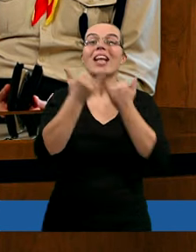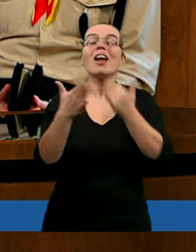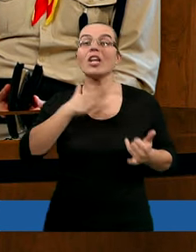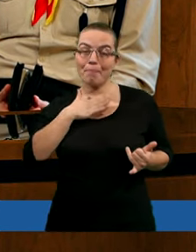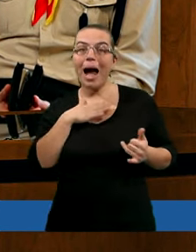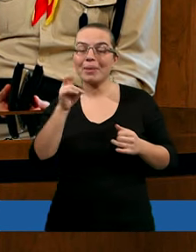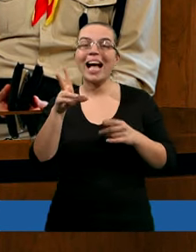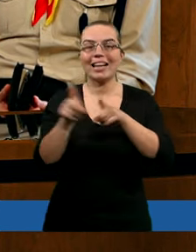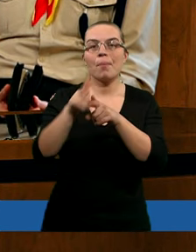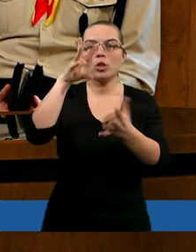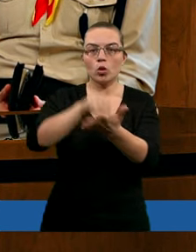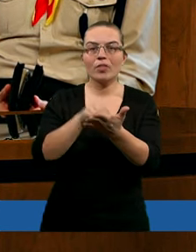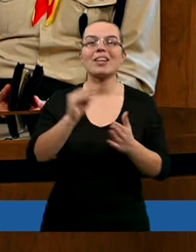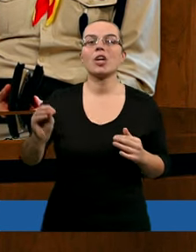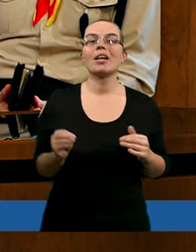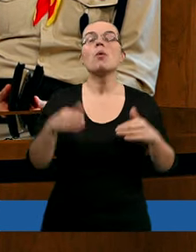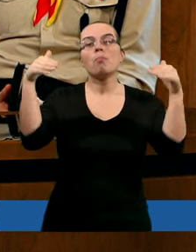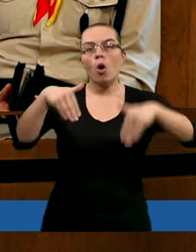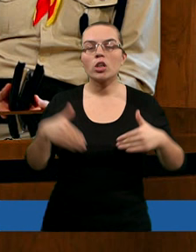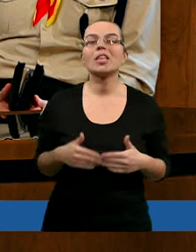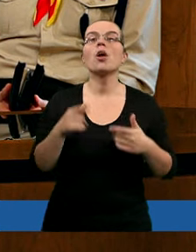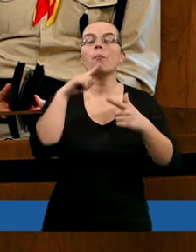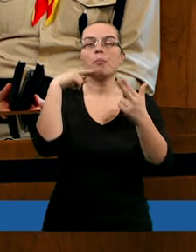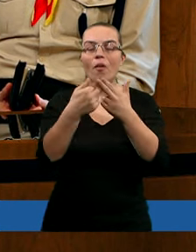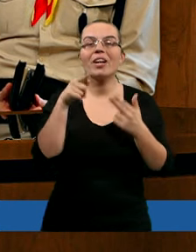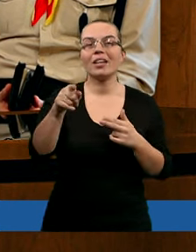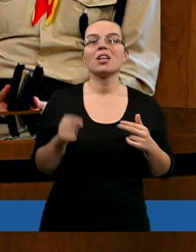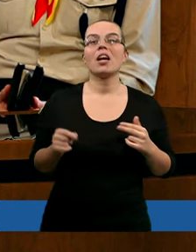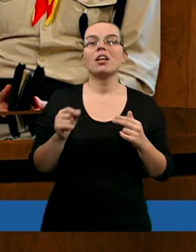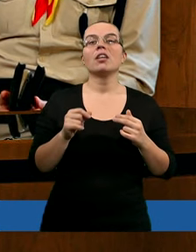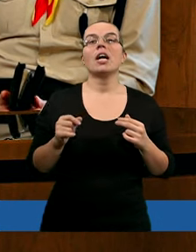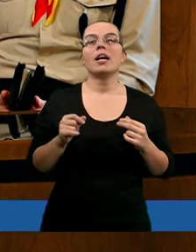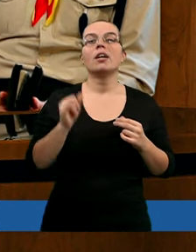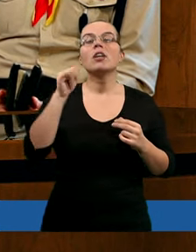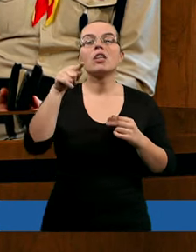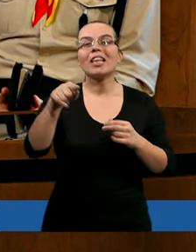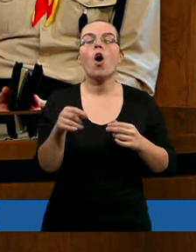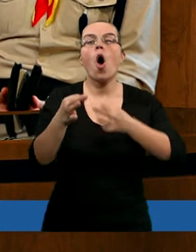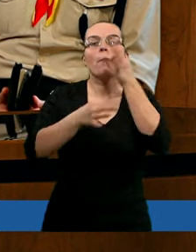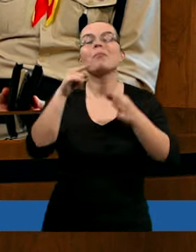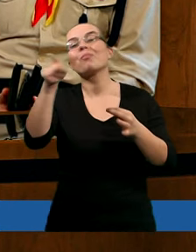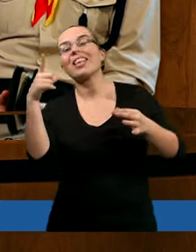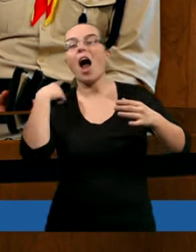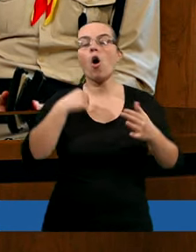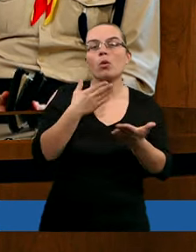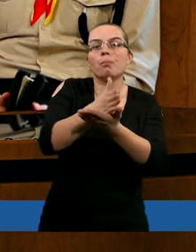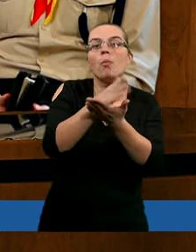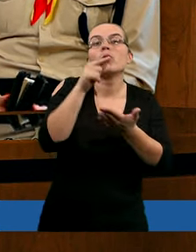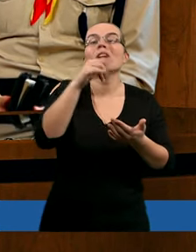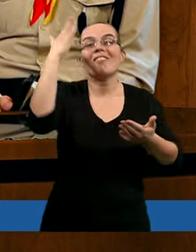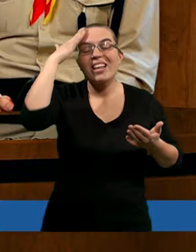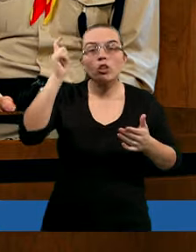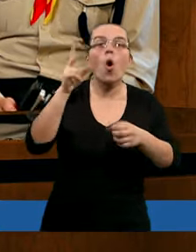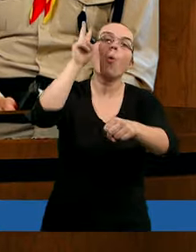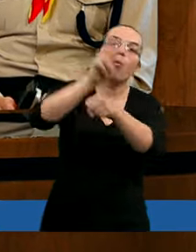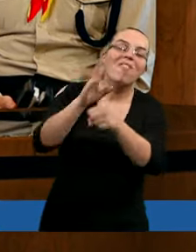doświadczenie, że Bóg zadziało w takiej sytuacji, to możemy komuś powiedzieć, słuchaj, Bóg mi pomógł, pomógł tej osobie tamtej, wiesz, ufaj,